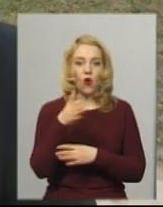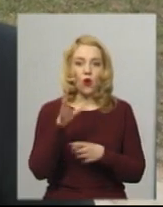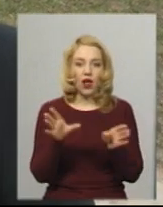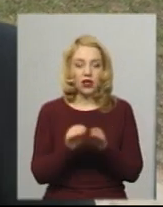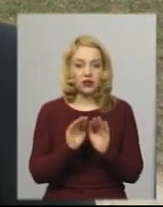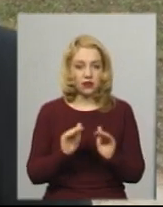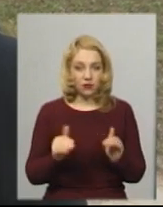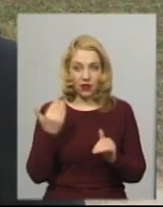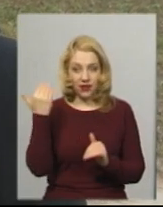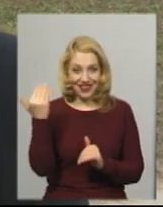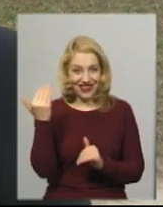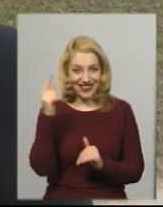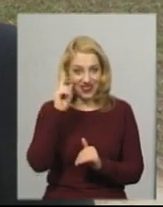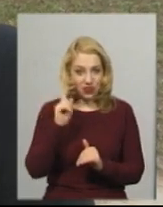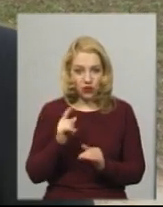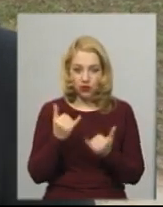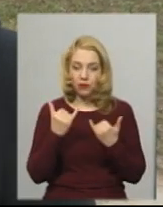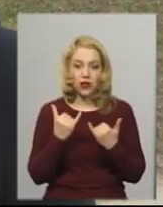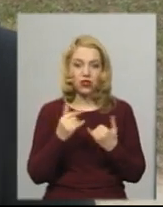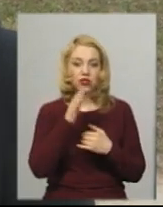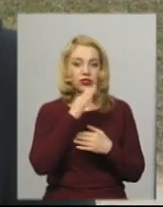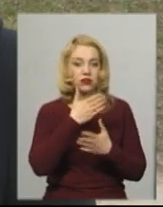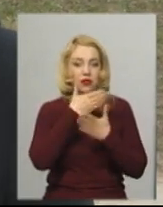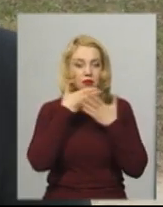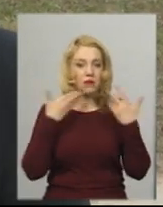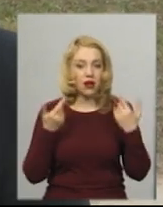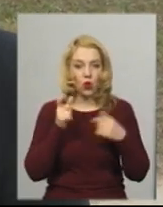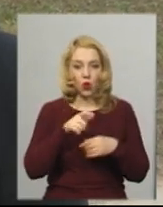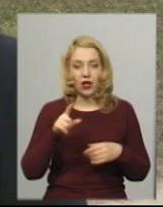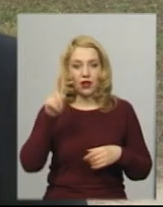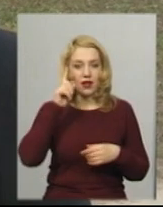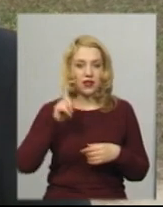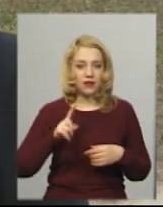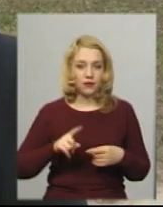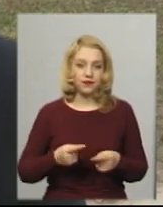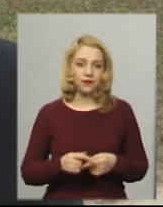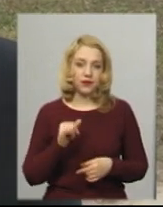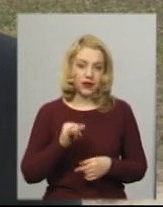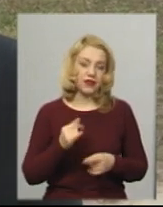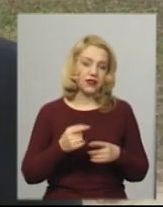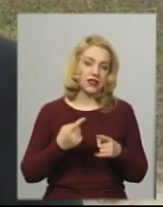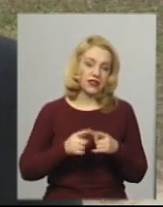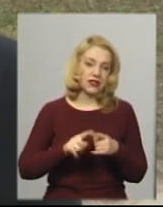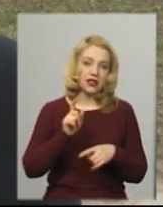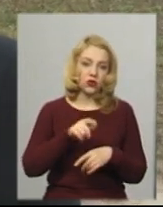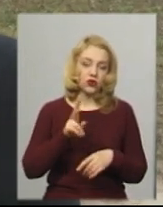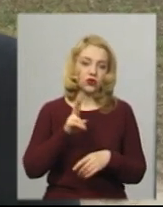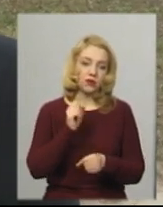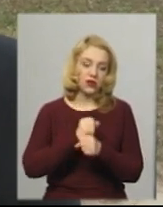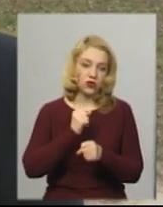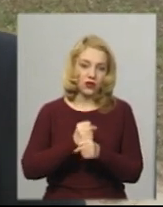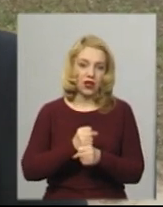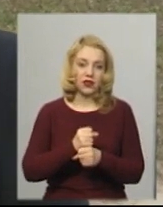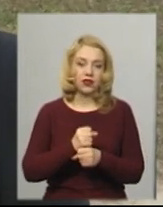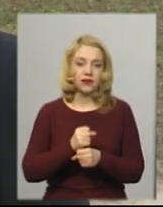на теперішній час немає людей єврейської національності. ці люди, які також працювали там